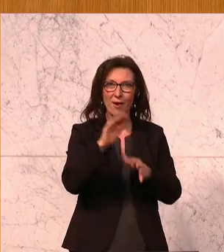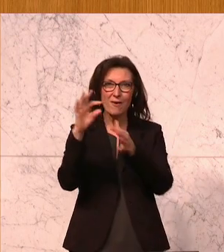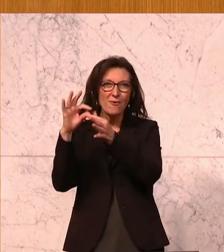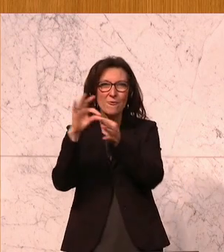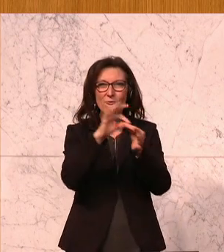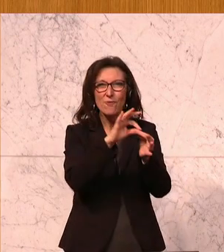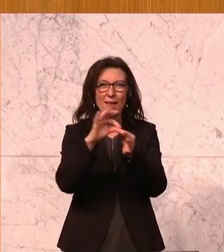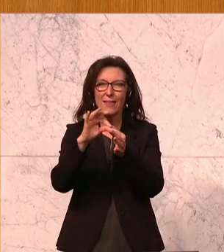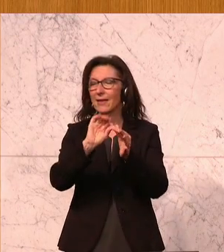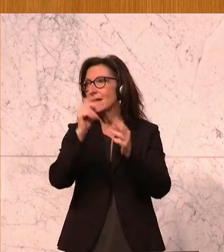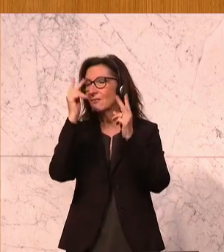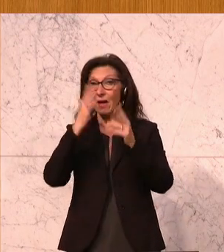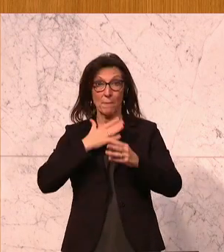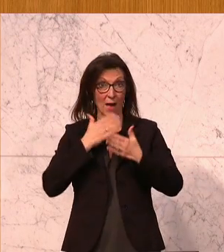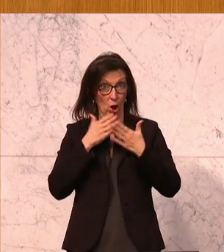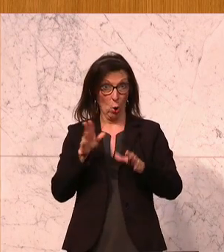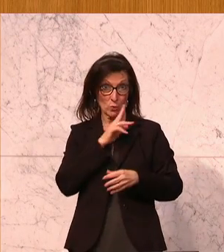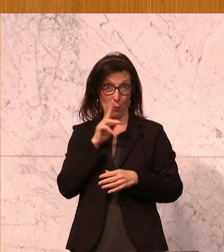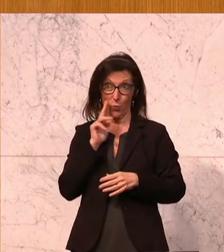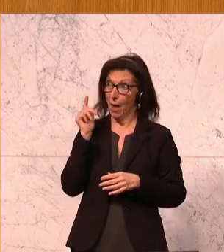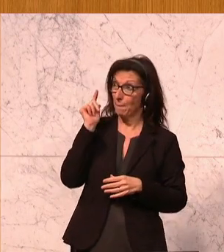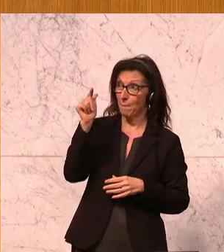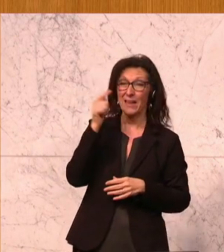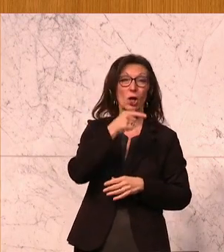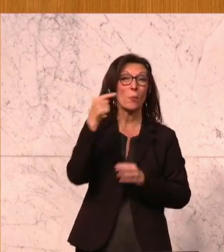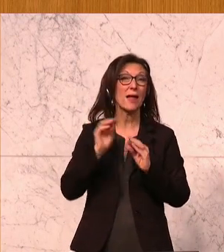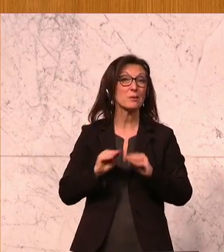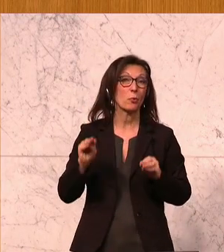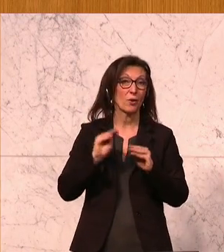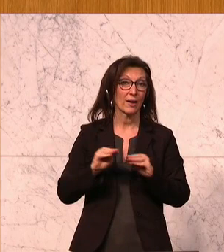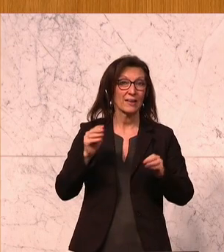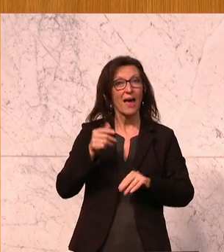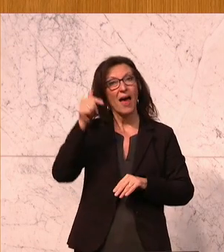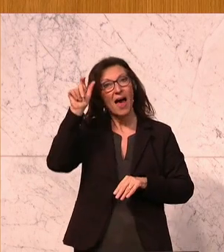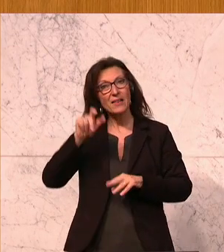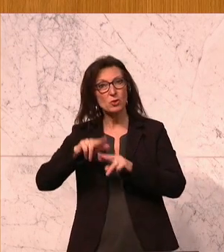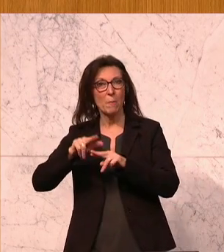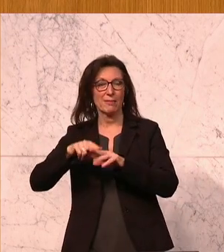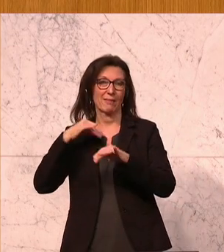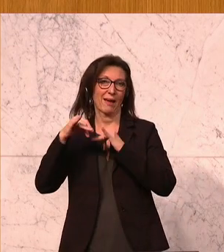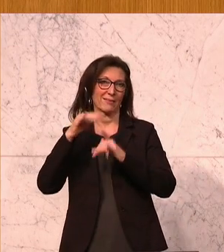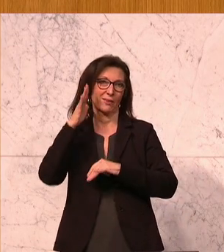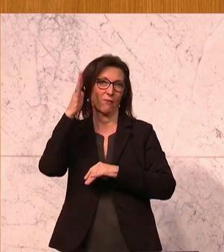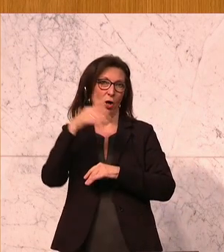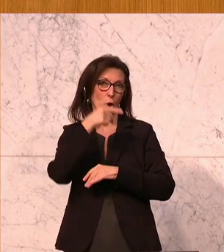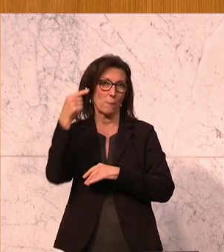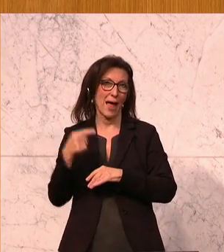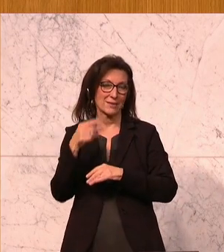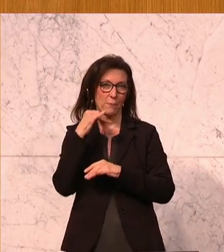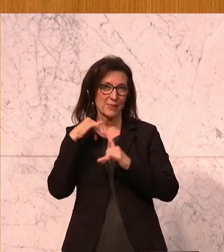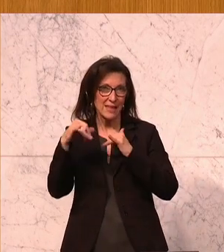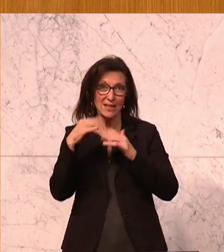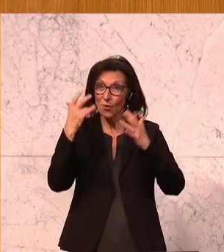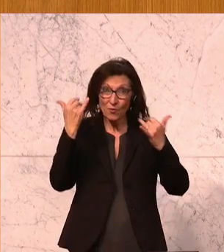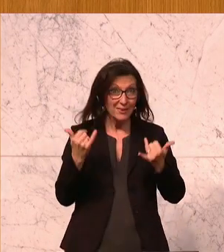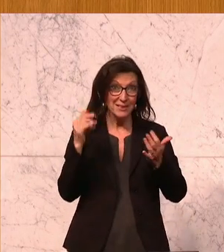Meine beiden Großmüter waren selber beide AHS-Professorinnen, eine davon auch dann Direktorin an einem Gymnasium. Und ich treffe